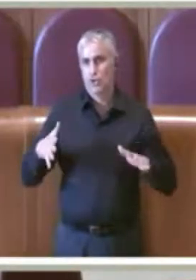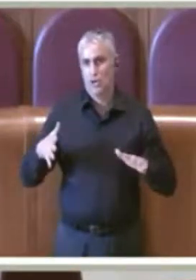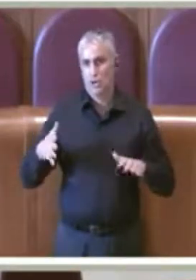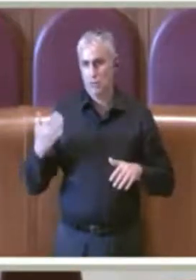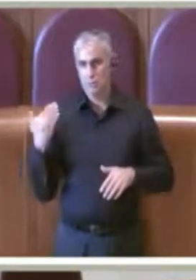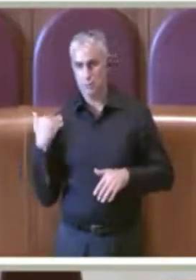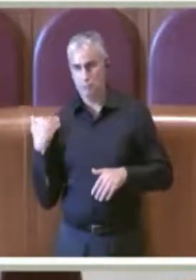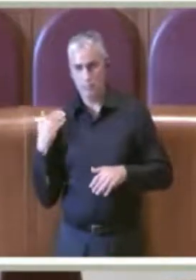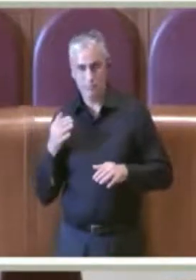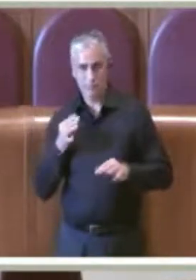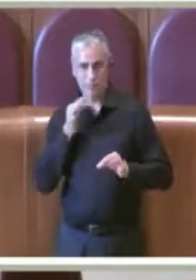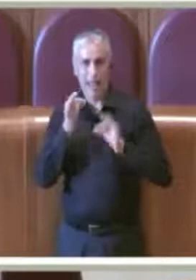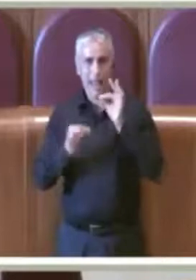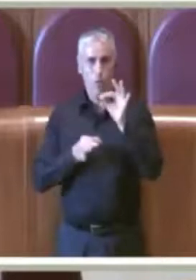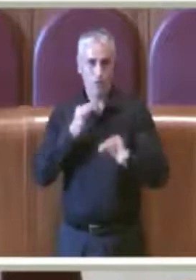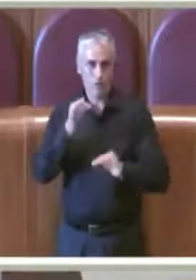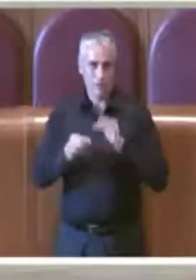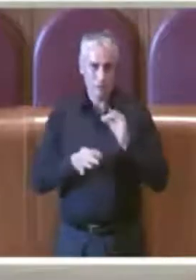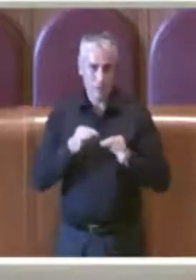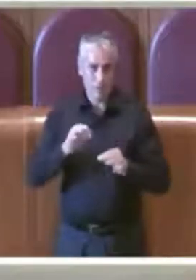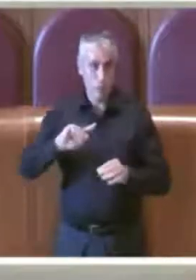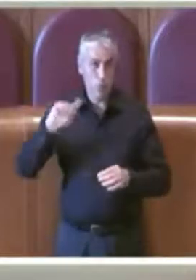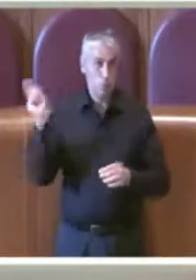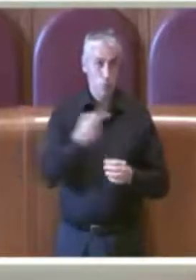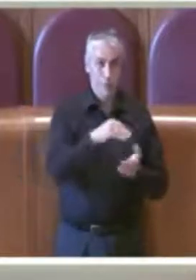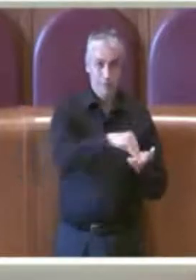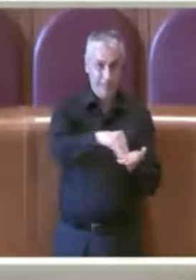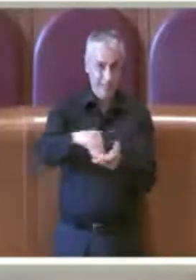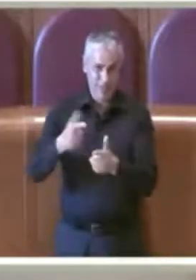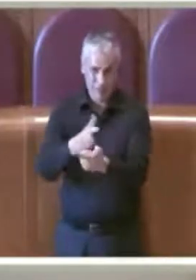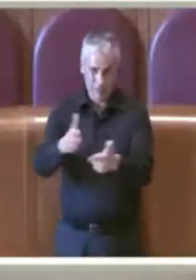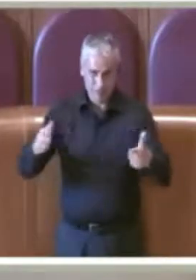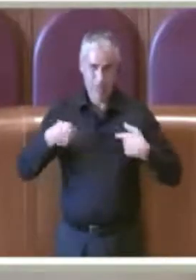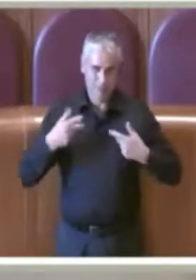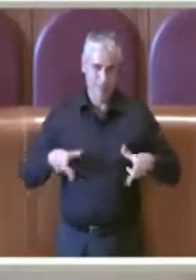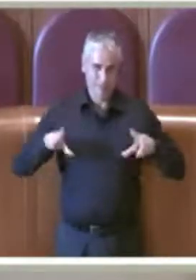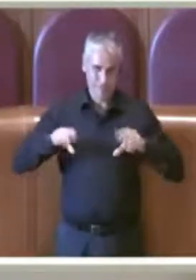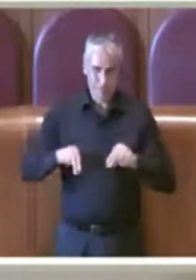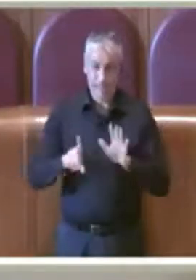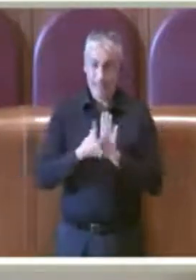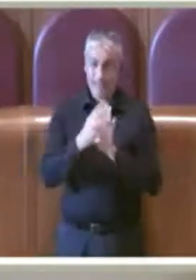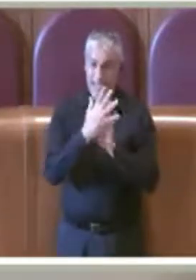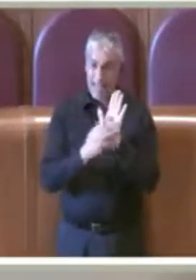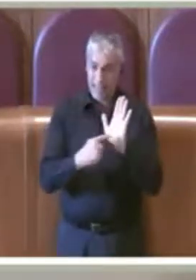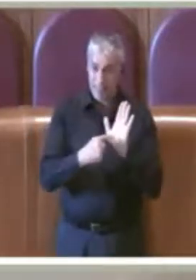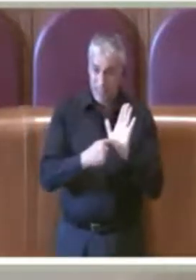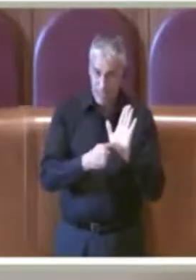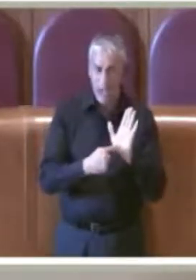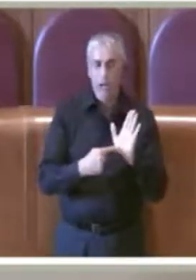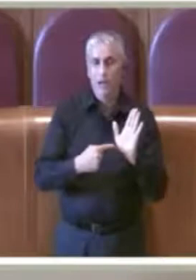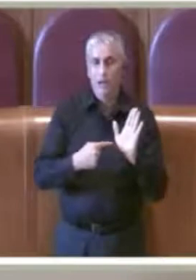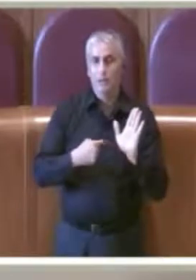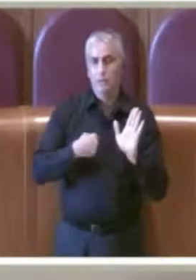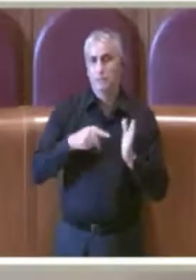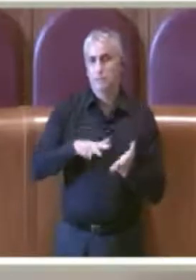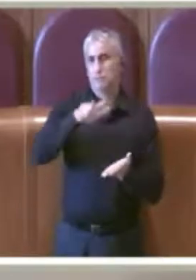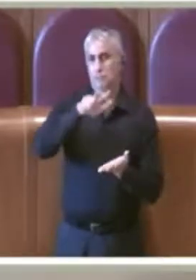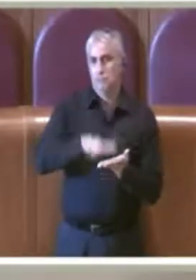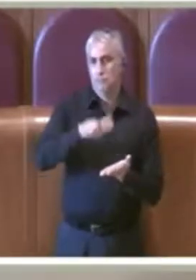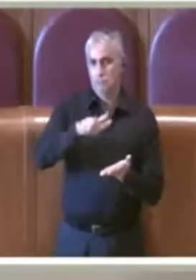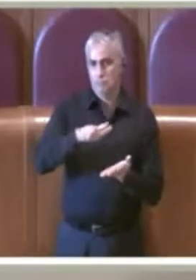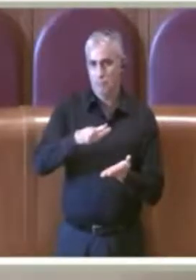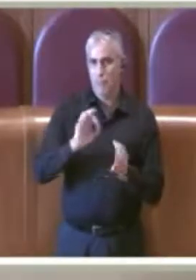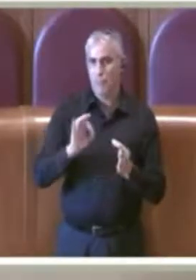'illustrazione alla quale magari non eravamo tutti presenti. Questa è una delibera che naturalmente approviamo al termine di